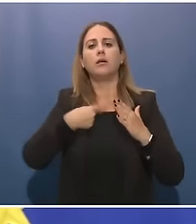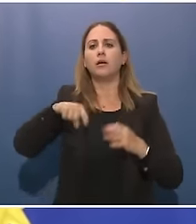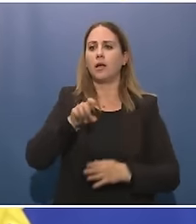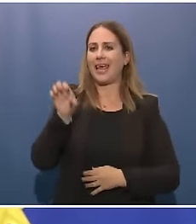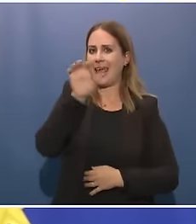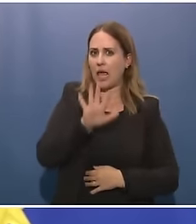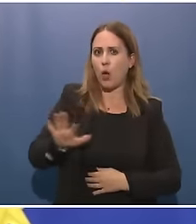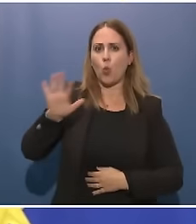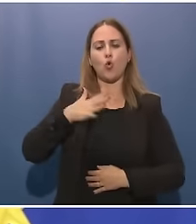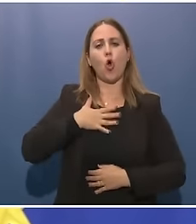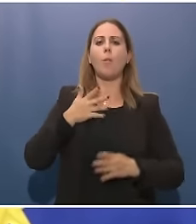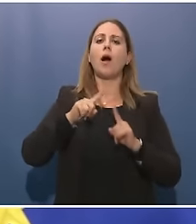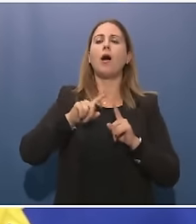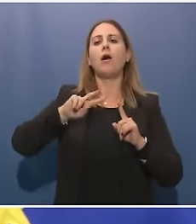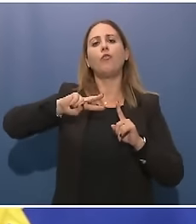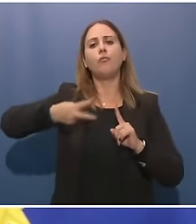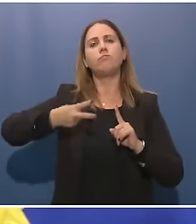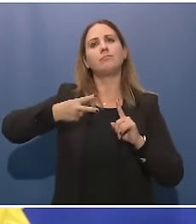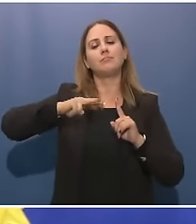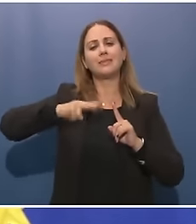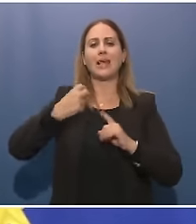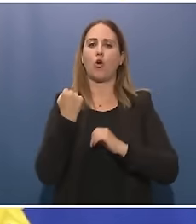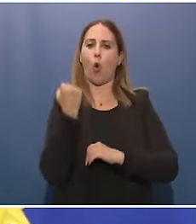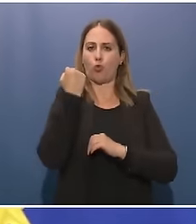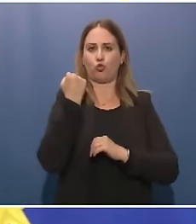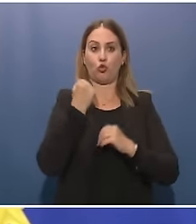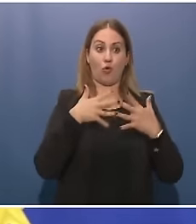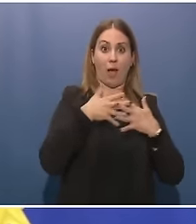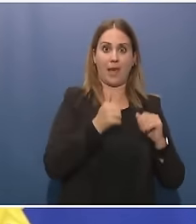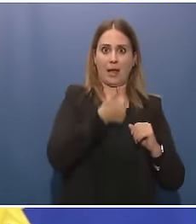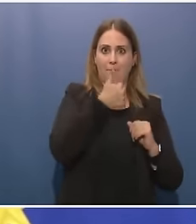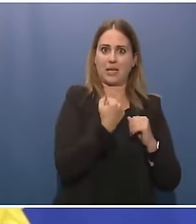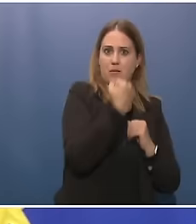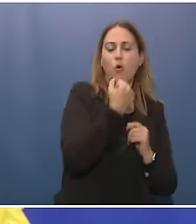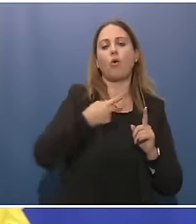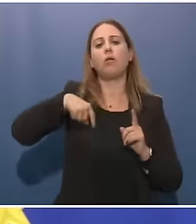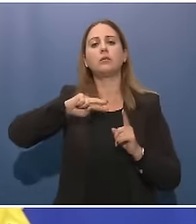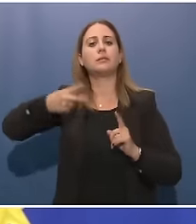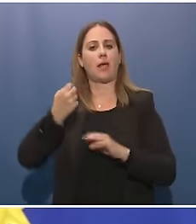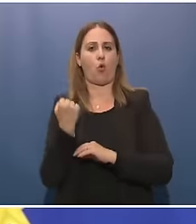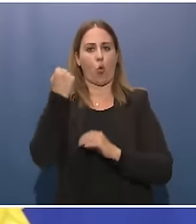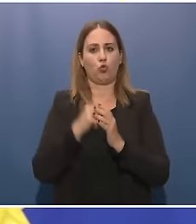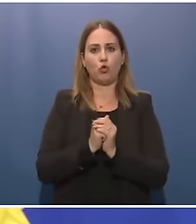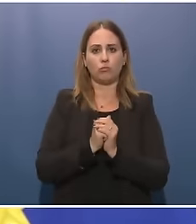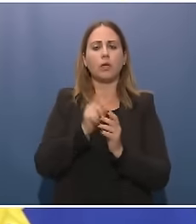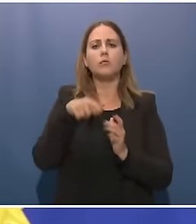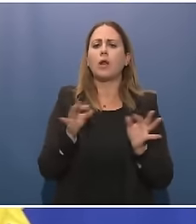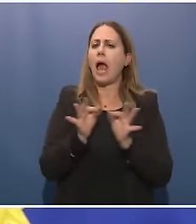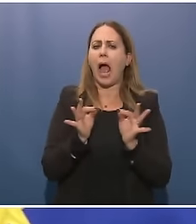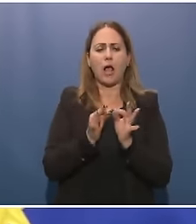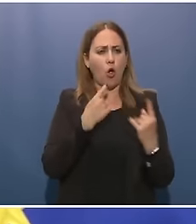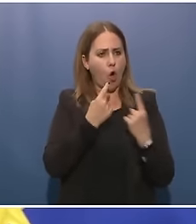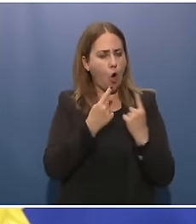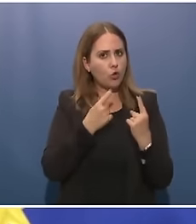con il nuovo segretario generale e condividiamo il fatto che è essenziale per tutti noi lavorare a un'industria